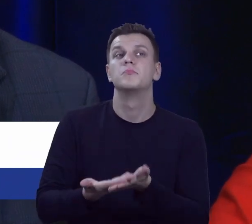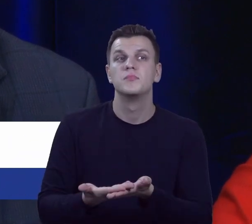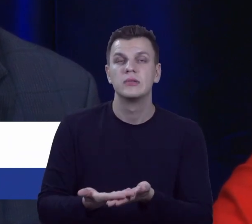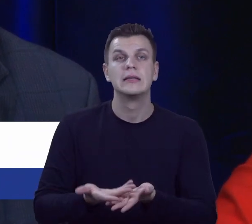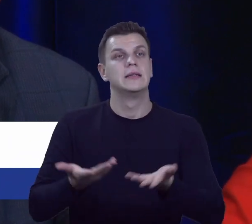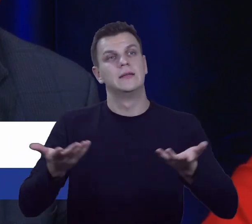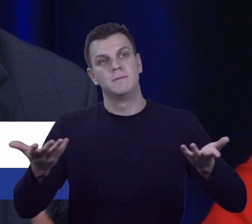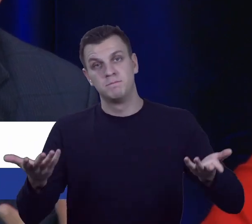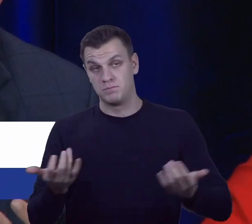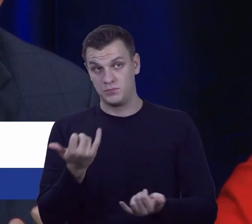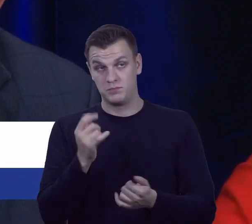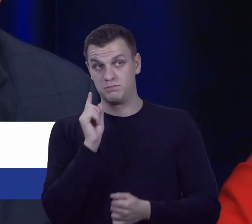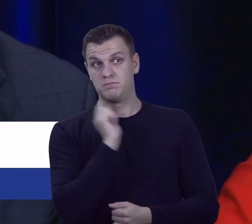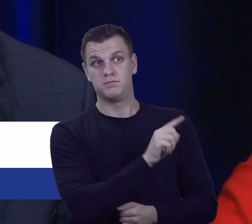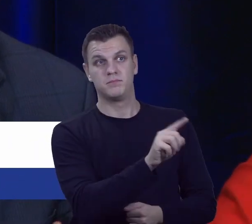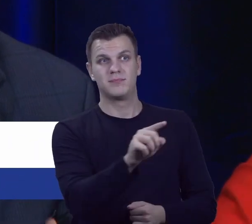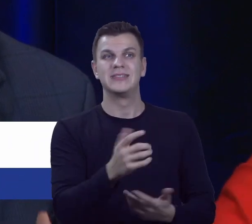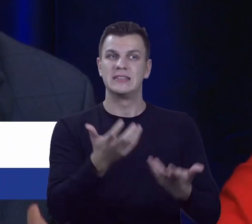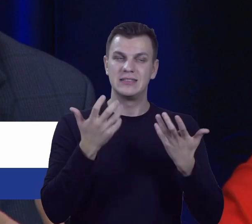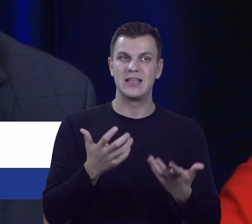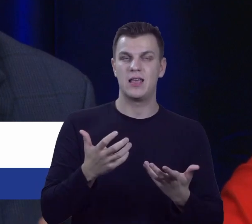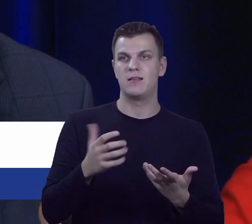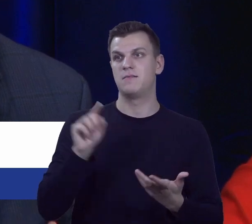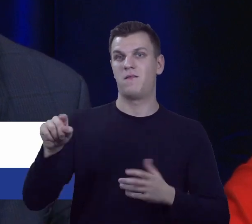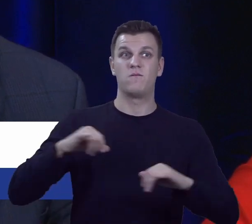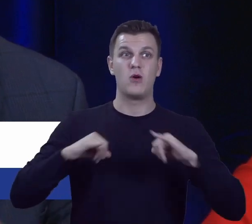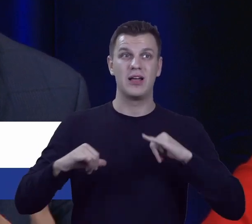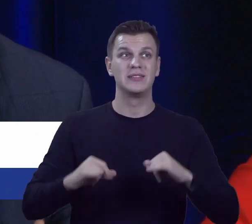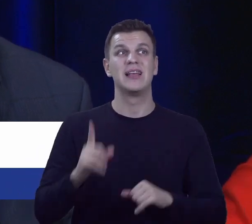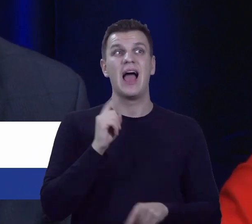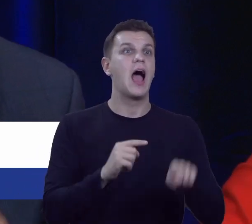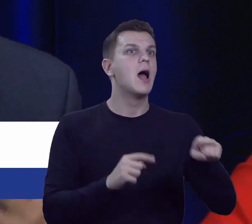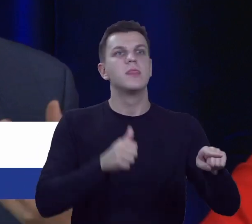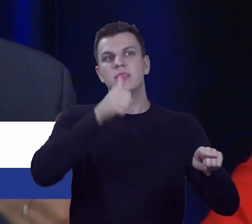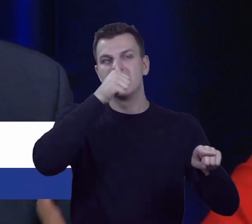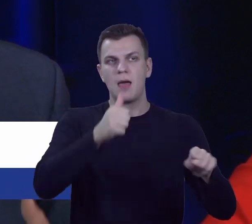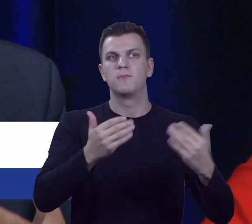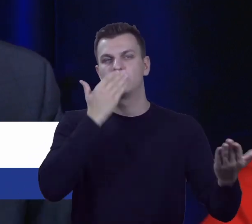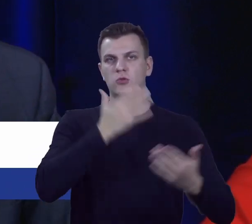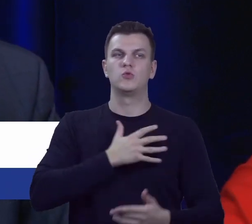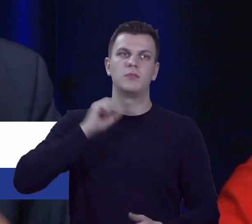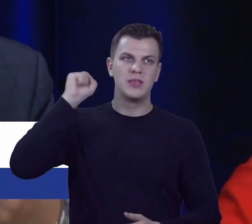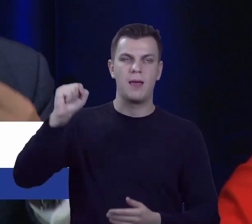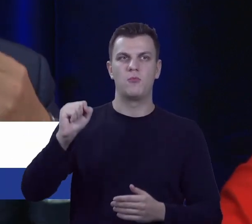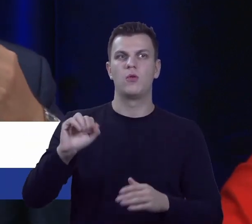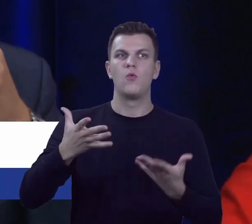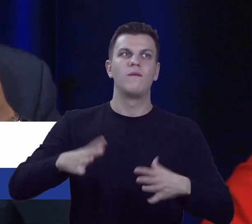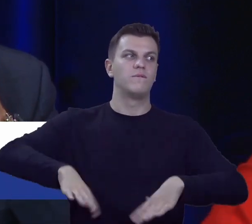którzy chcieliby te funkcje pełnić, nie są w stanie tego w sposób demokratyczny poprzez wybory